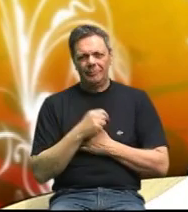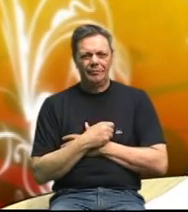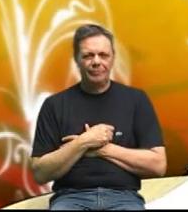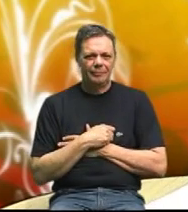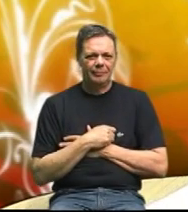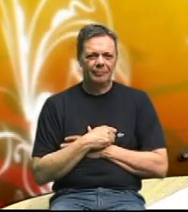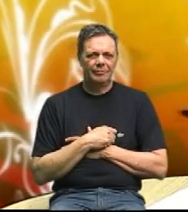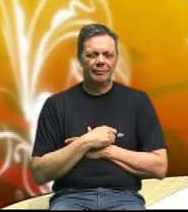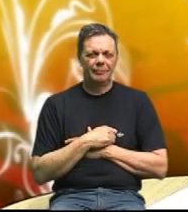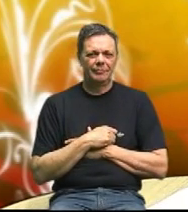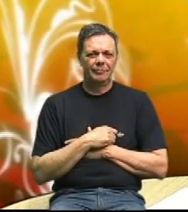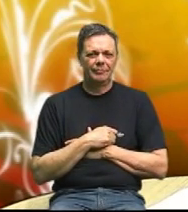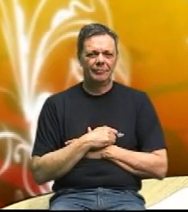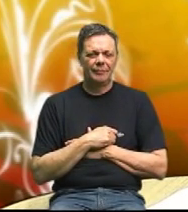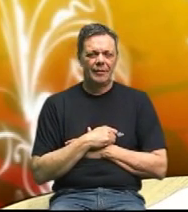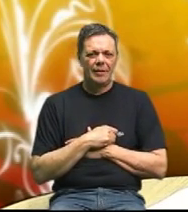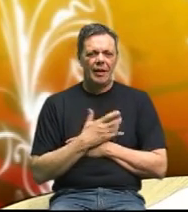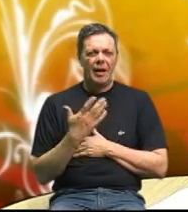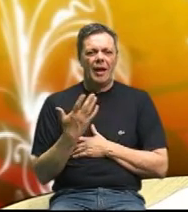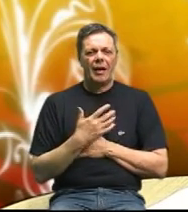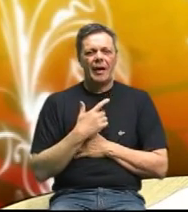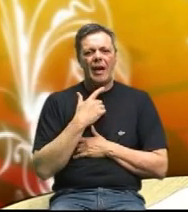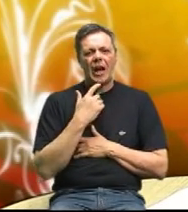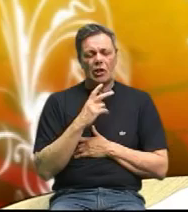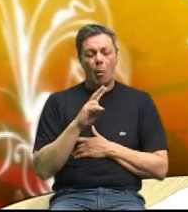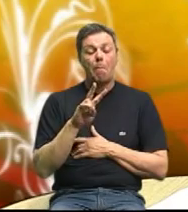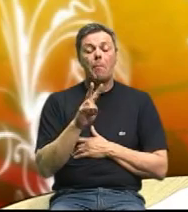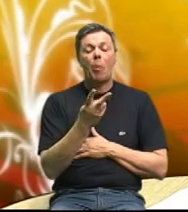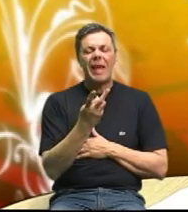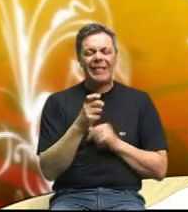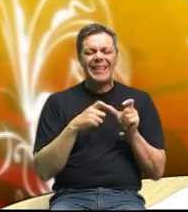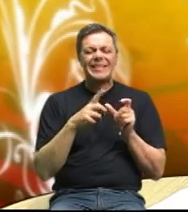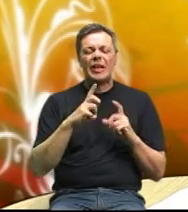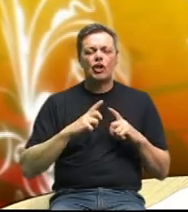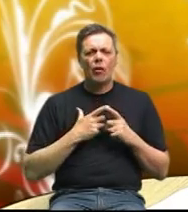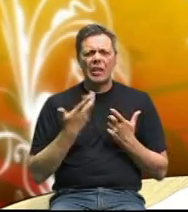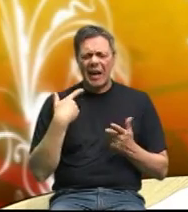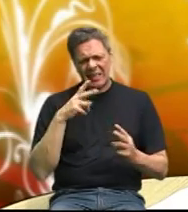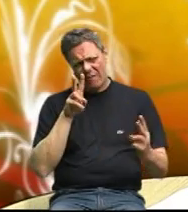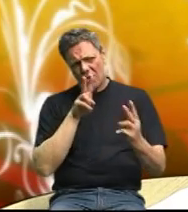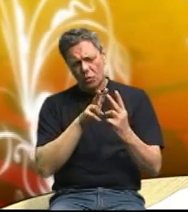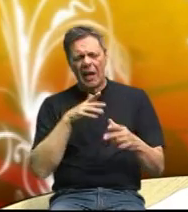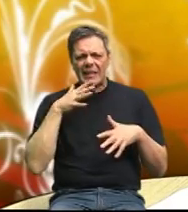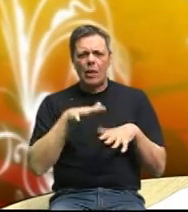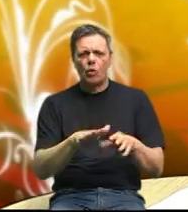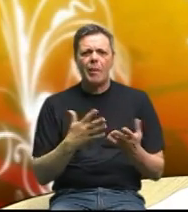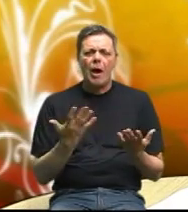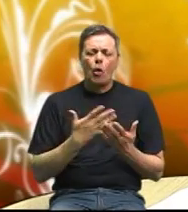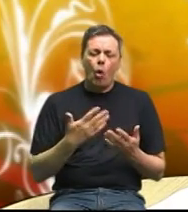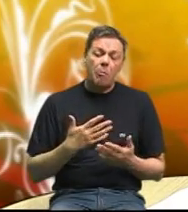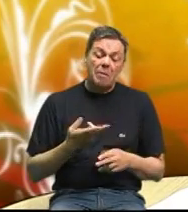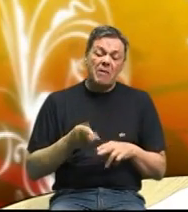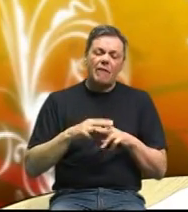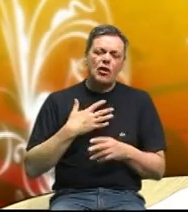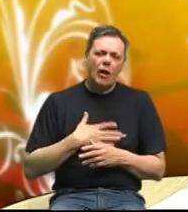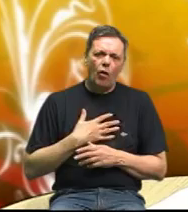ja sam Sonja. Gospodžo Olga kad kažemo promijeniti stil života jeste li se vi susretali s ljudima koji bi rađe